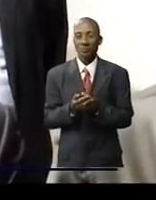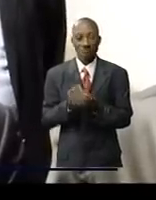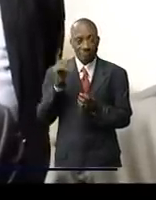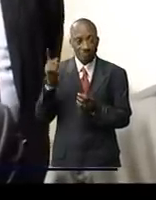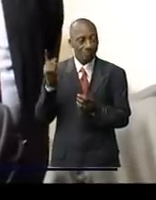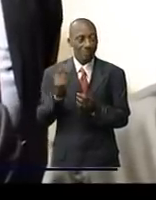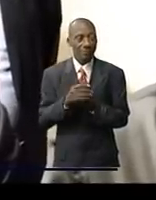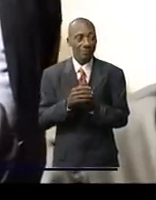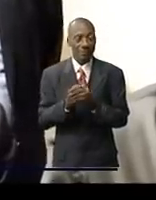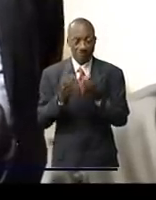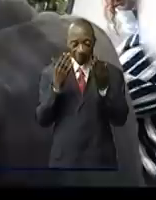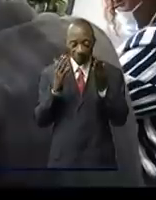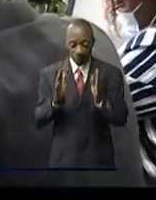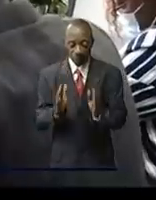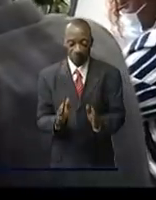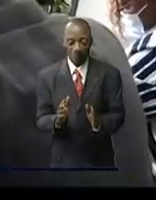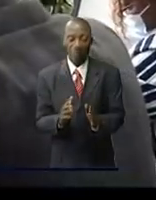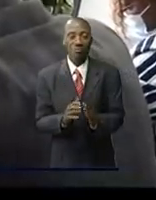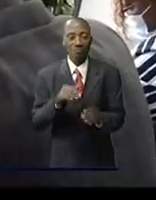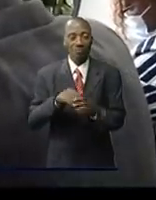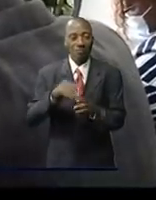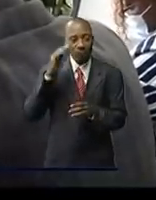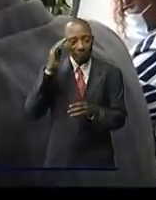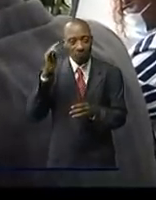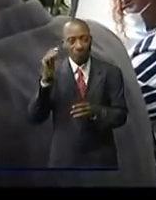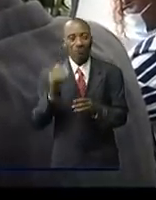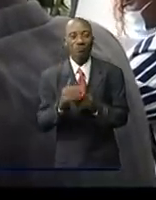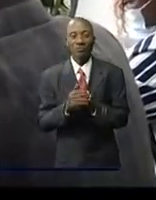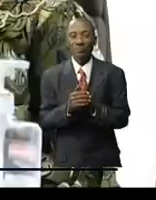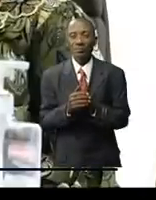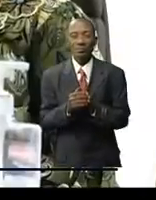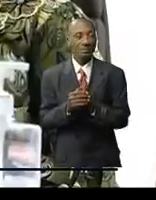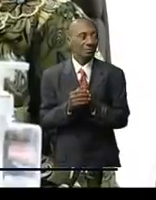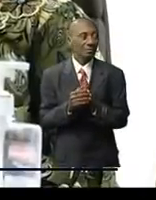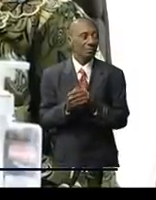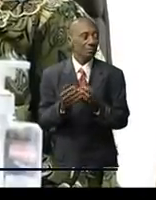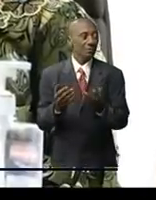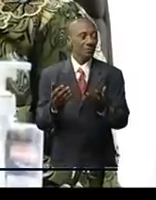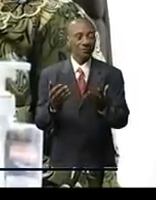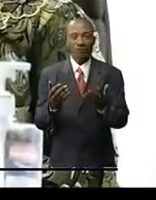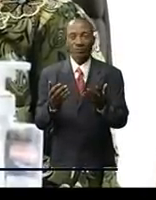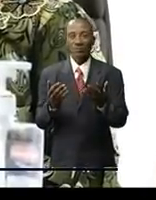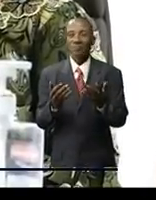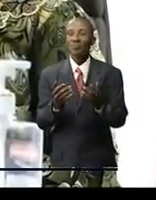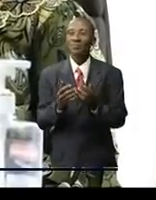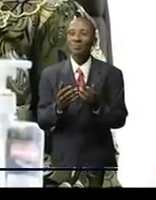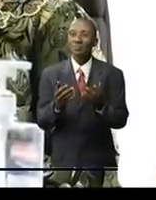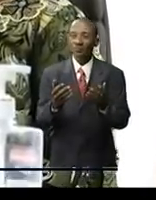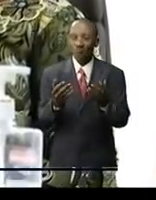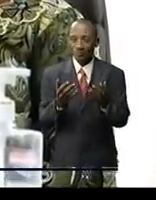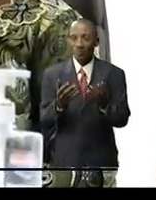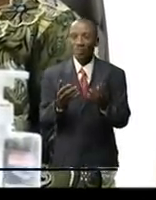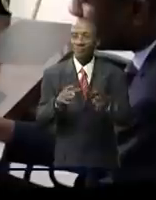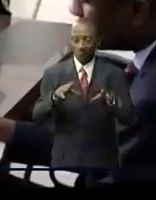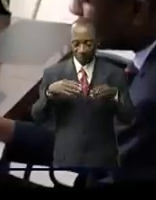à l'intérieur. Des étrangers qui exploitent dès lors dans les territoires de Wamba et Watsa sans documents de